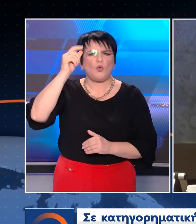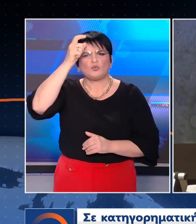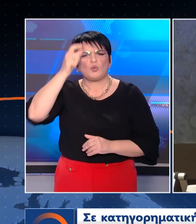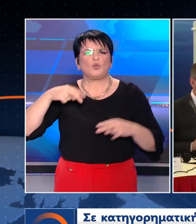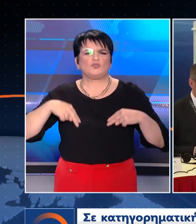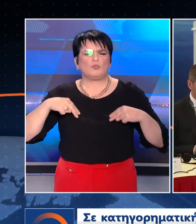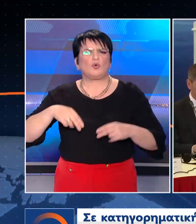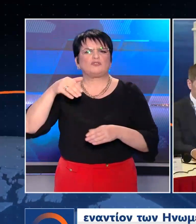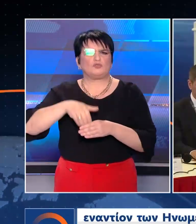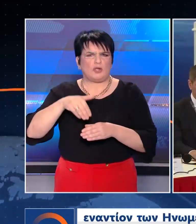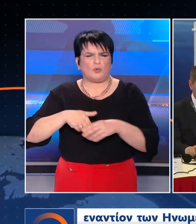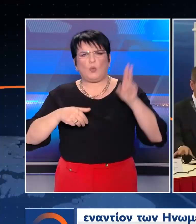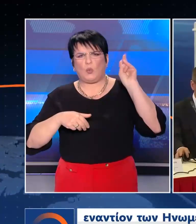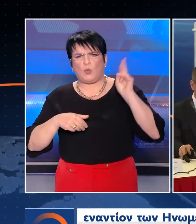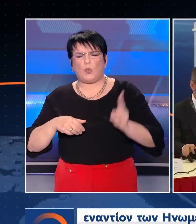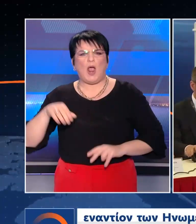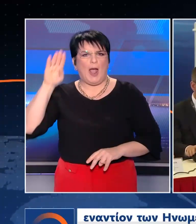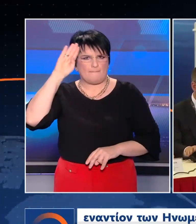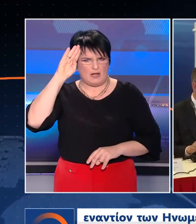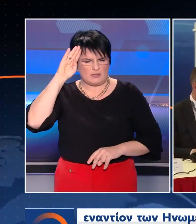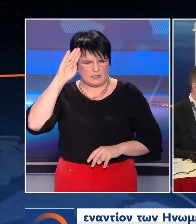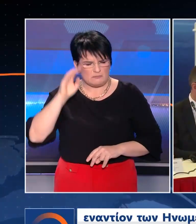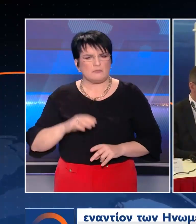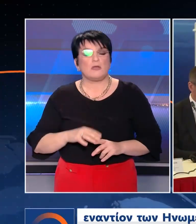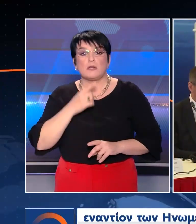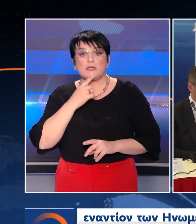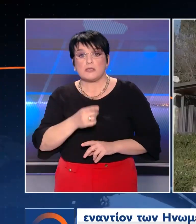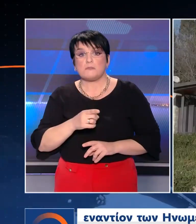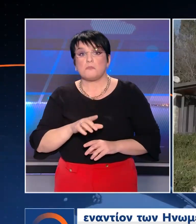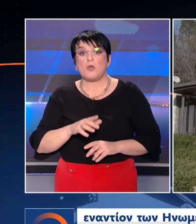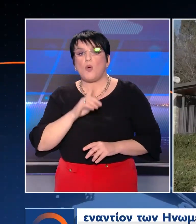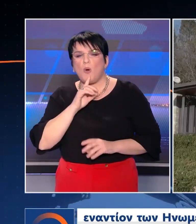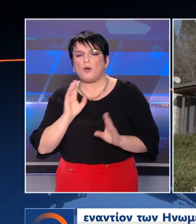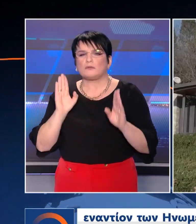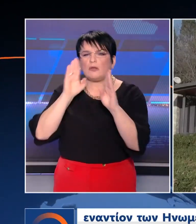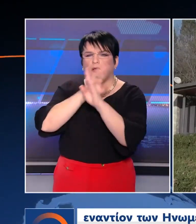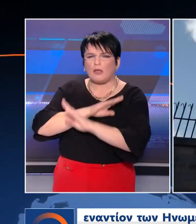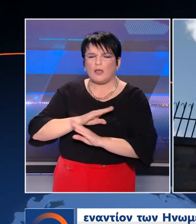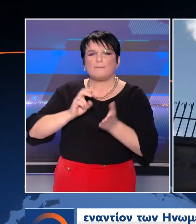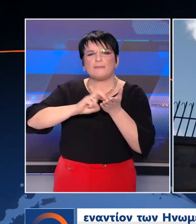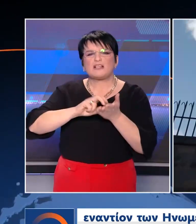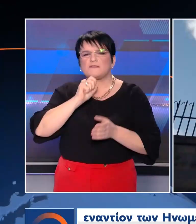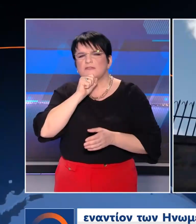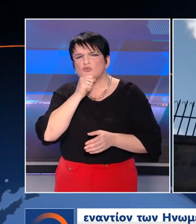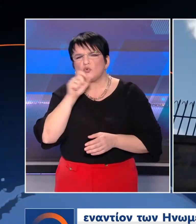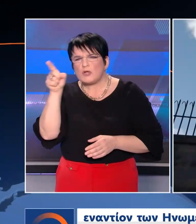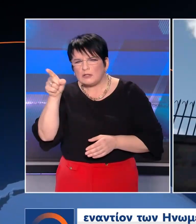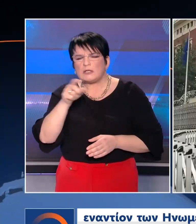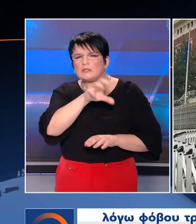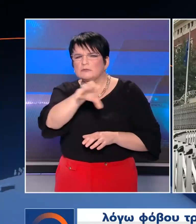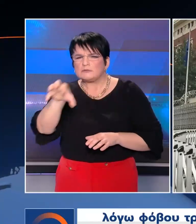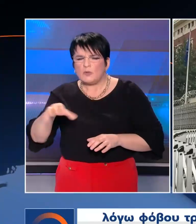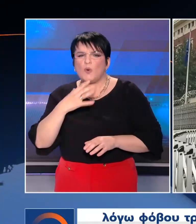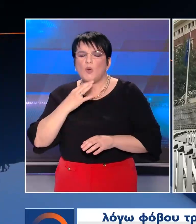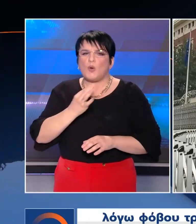ο Τούρκος Υπουργός Εσωτερικών εναντίον των ΗΠΑ ότι βρίσκονται πίσω από τον παράζ κλεισίματος ξένων προξενείων στην Τουρκία